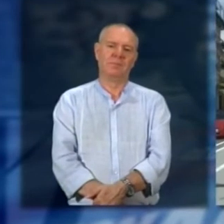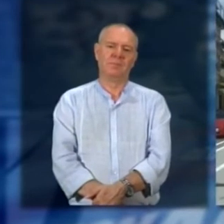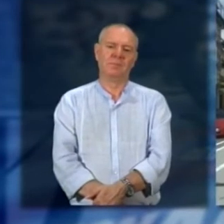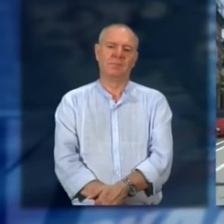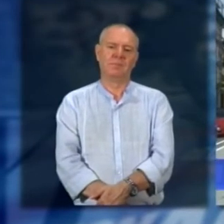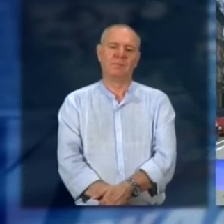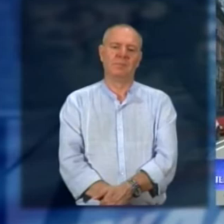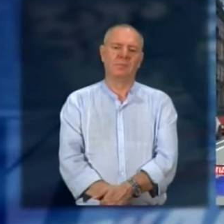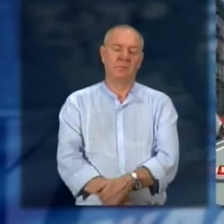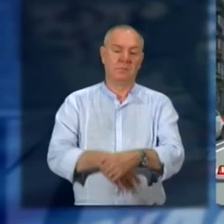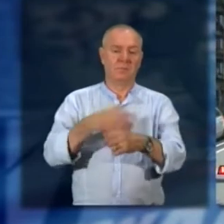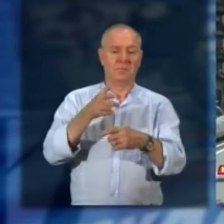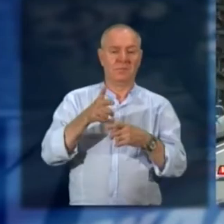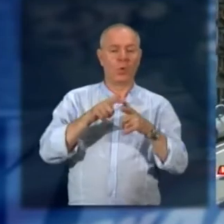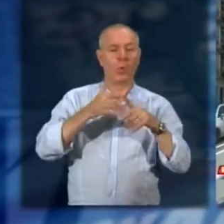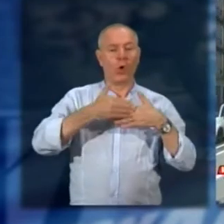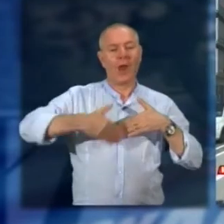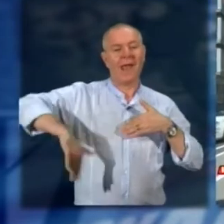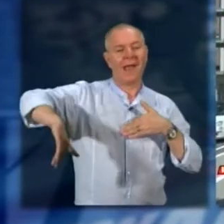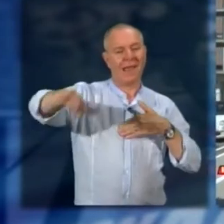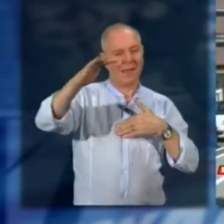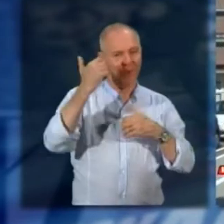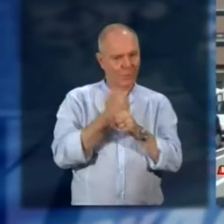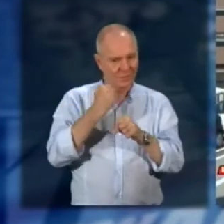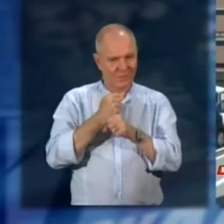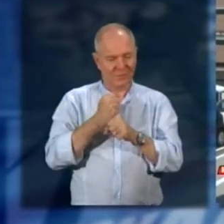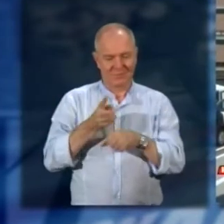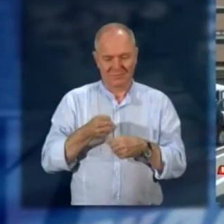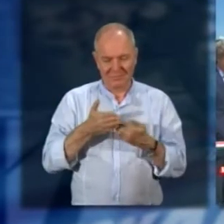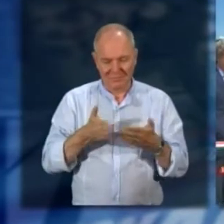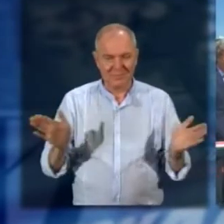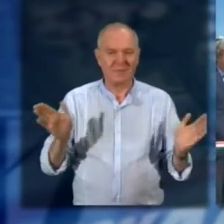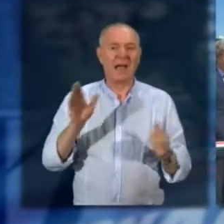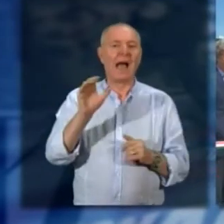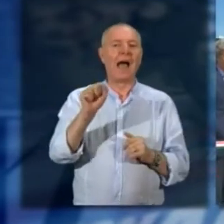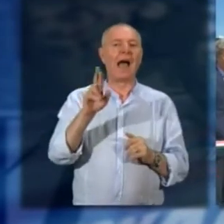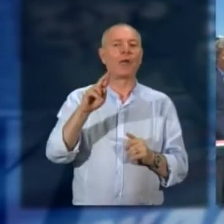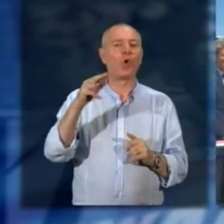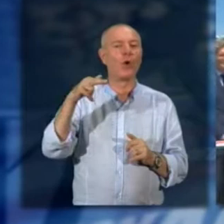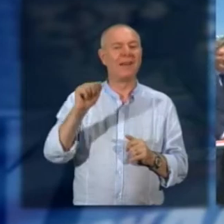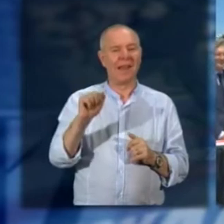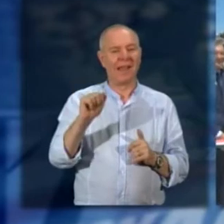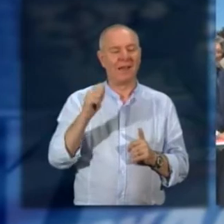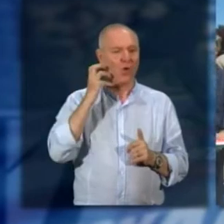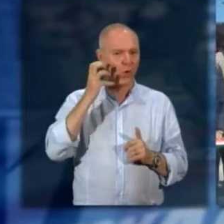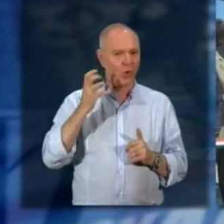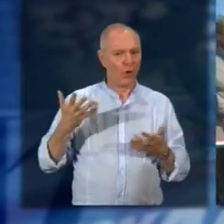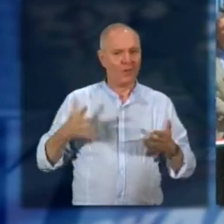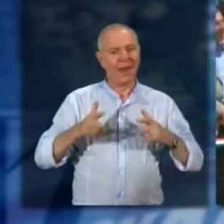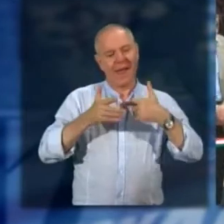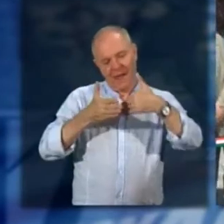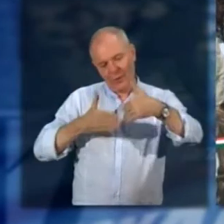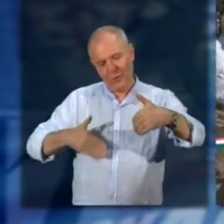secondo lotto dei Lungolago terminato già fatto anche il taglio del nastro un orgoglio per la città ma soprattutto l'opportunità per